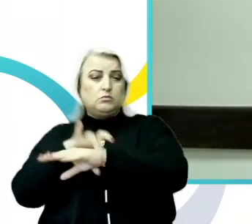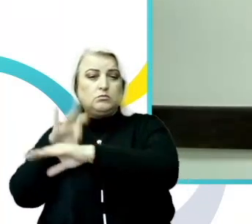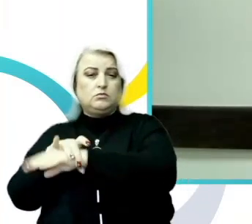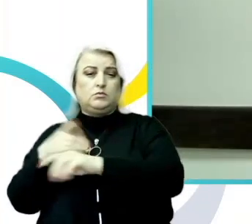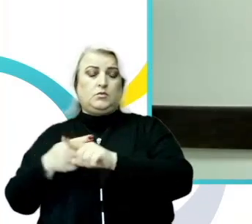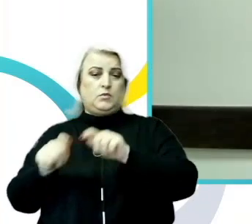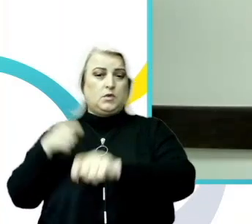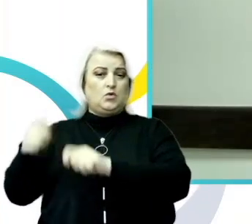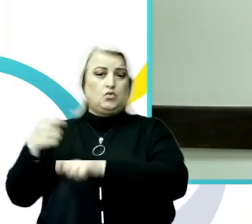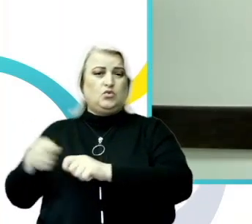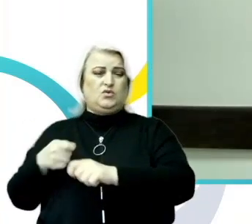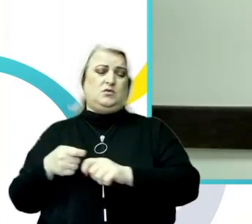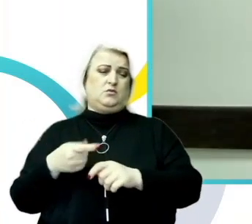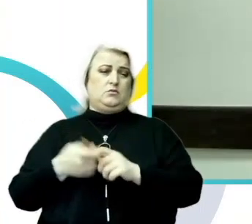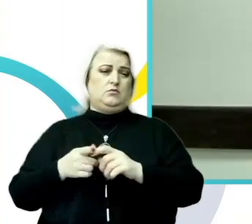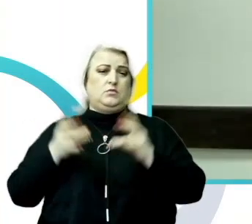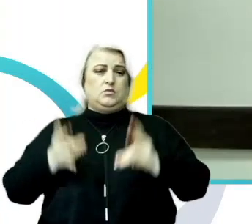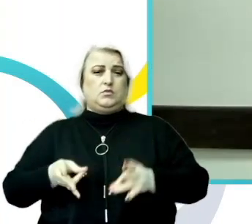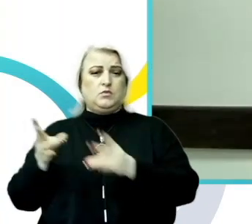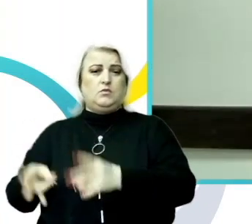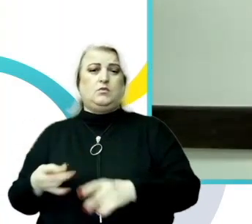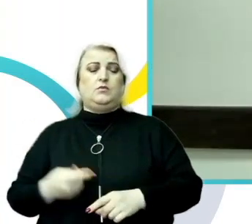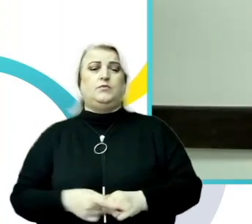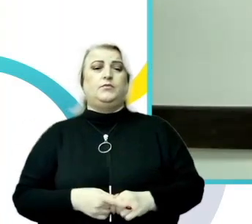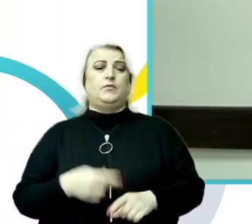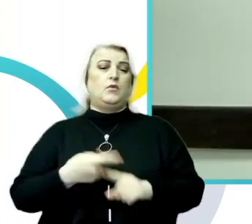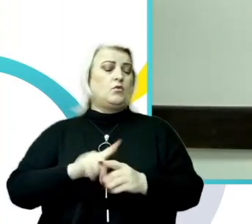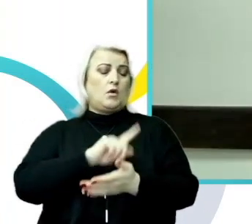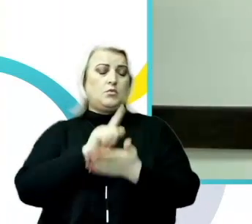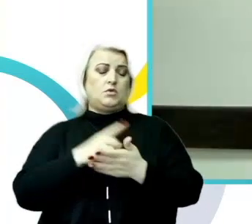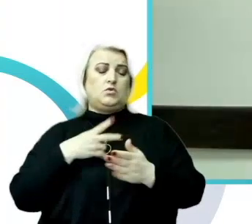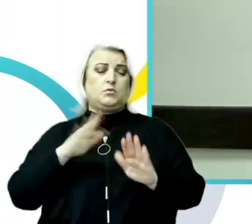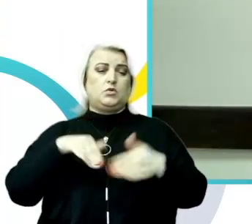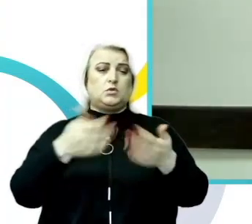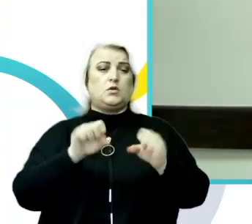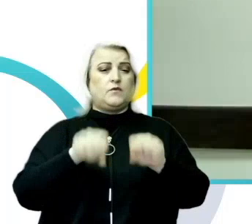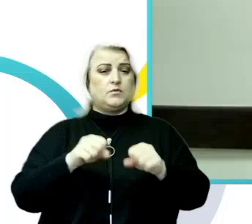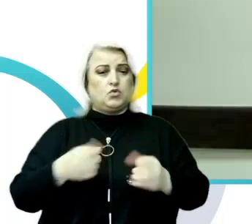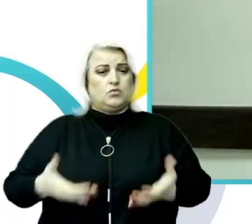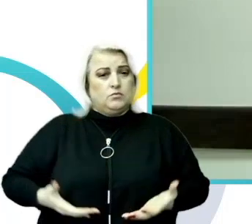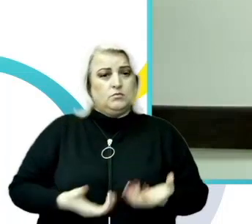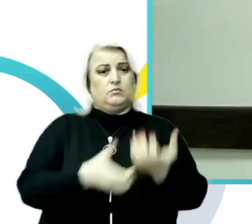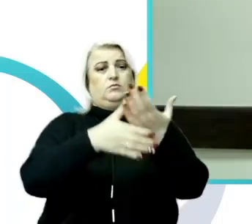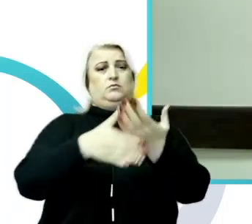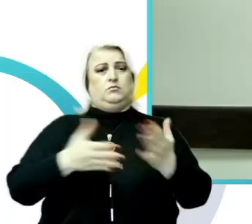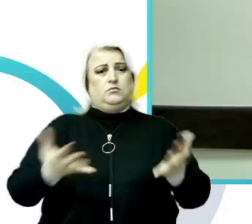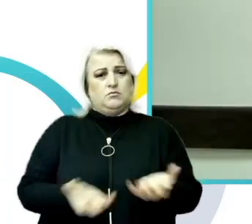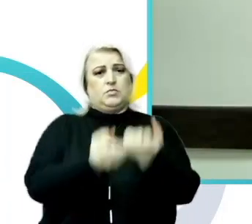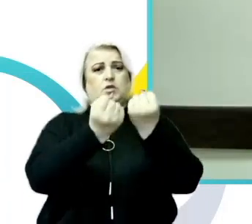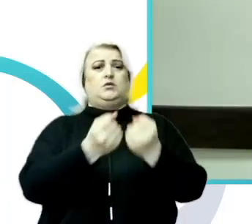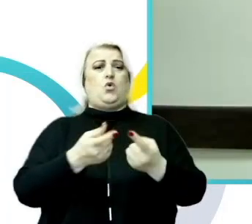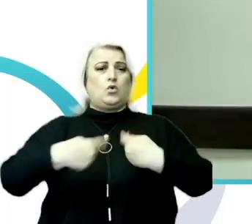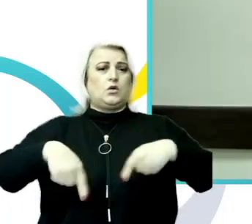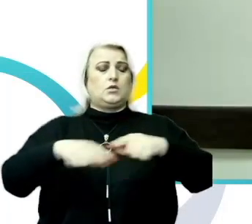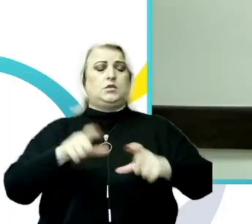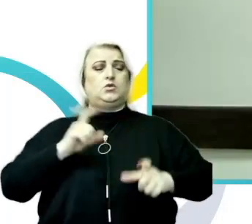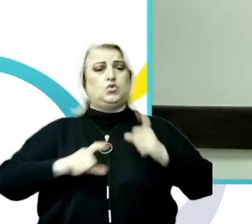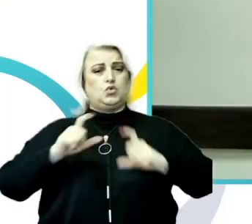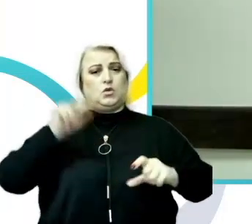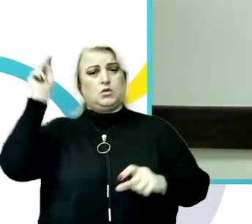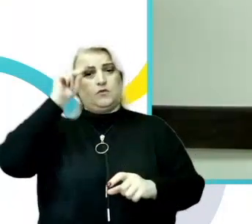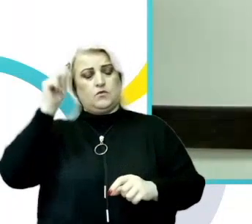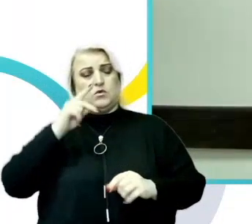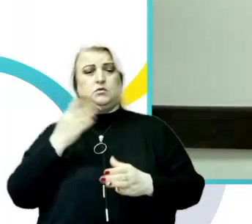Și aici, procedurile interne trebuie neapărat să ofere posibilitatea și tot sprijinul organizațiilor de studenți și elevi de aia să